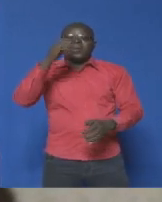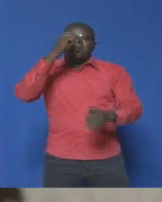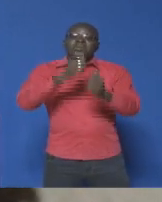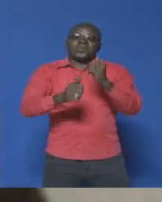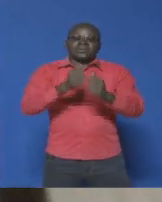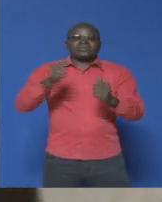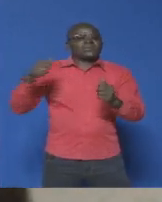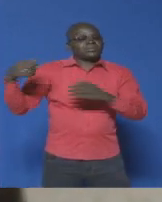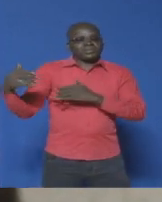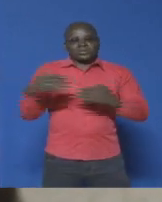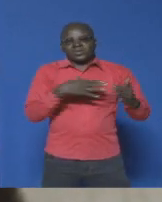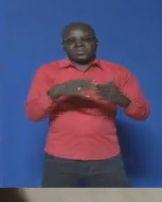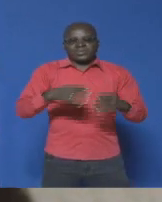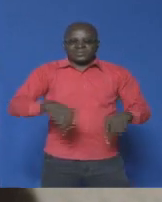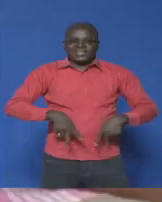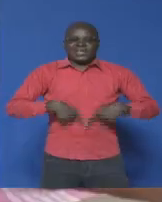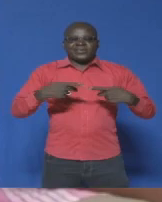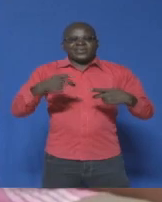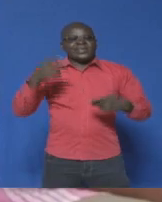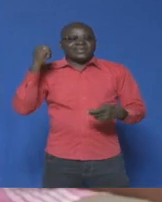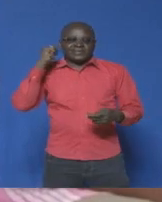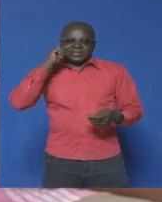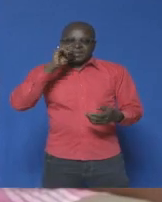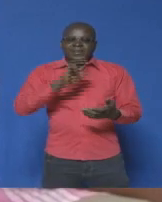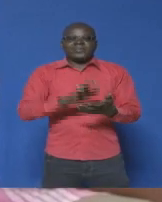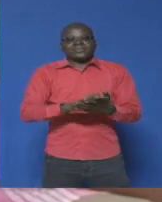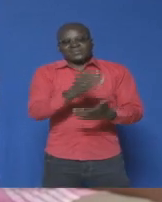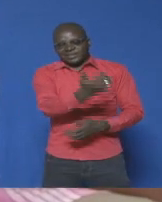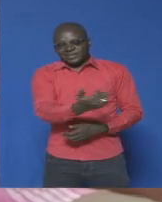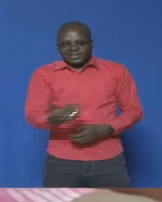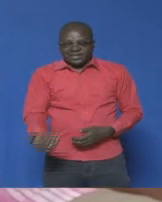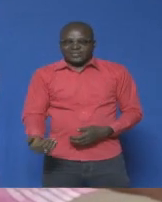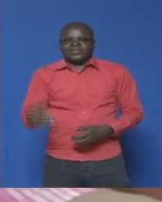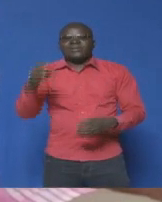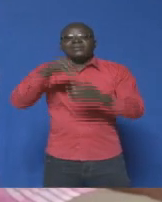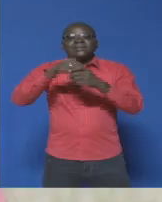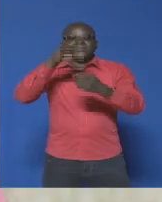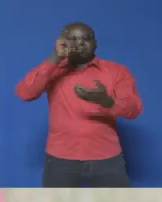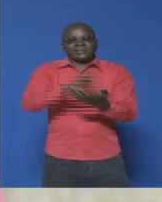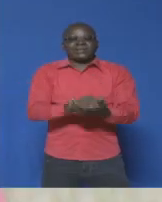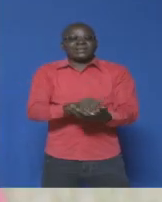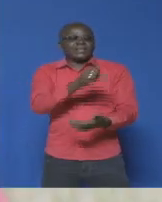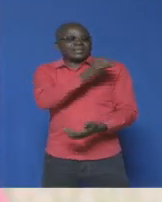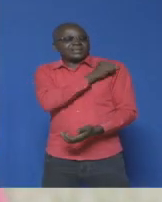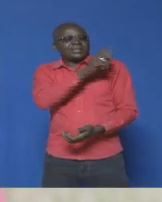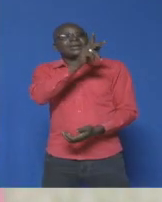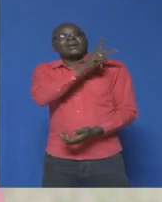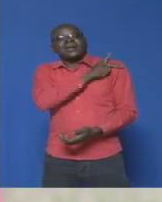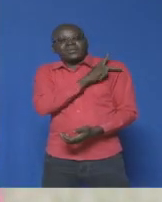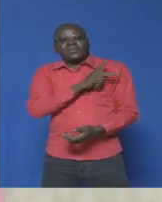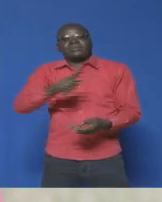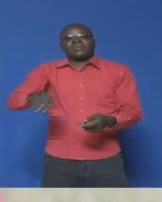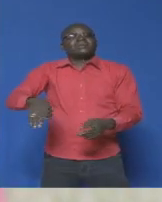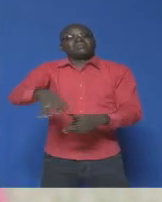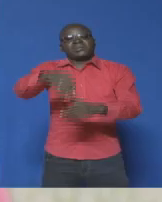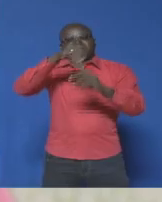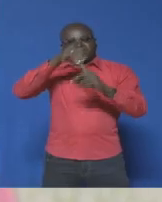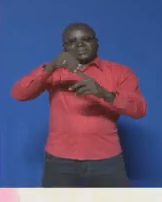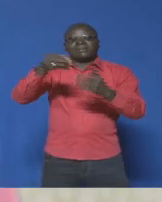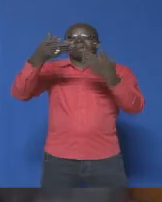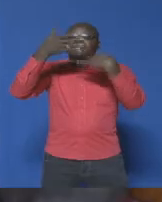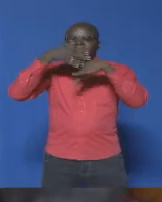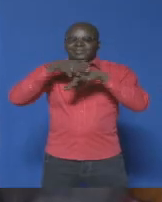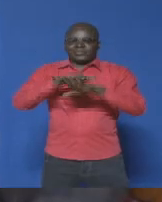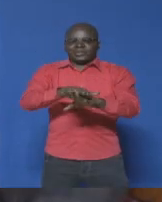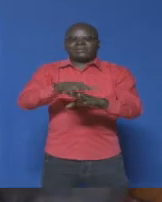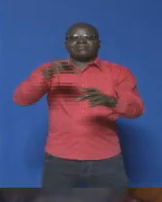'abord la survie de la mère et de l'enfant et dans cette dynamique, Sikakavore entend particulièrement s'impliquer dans